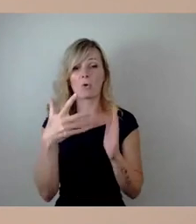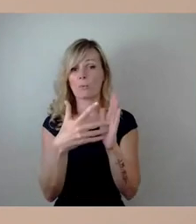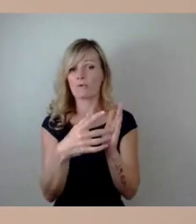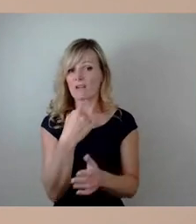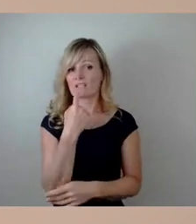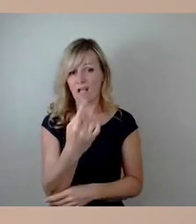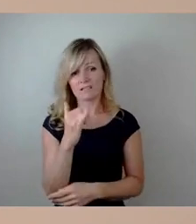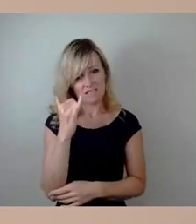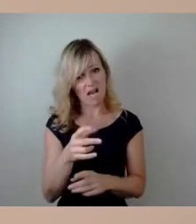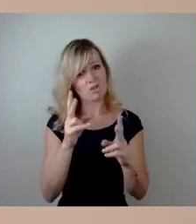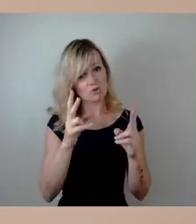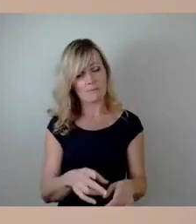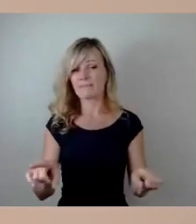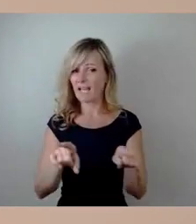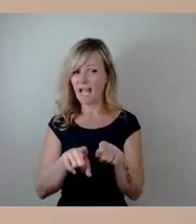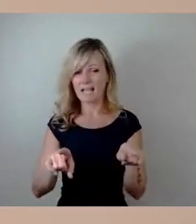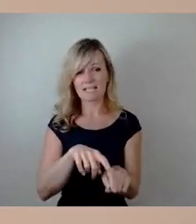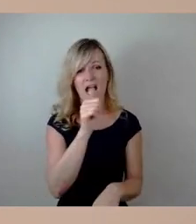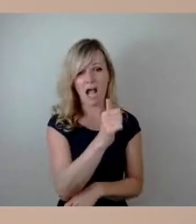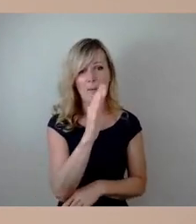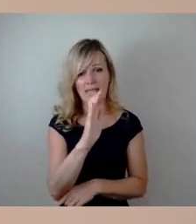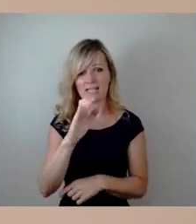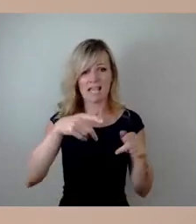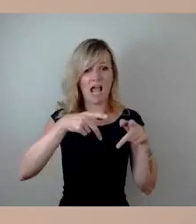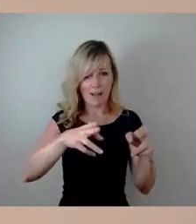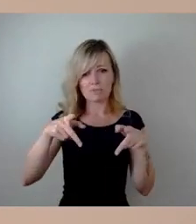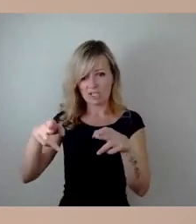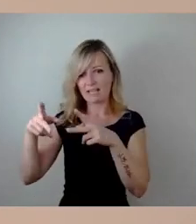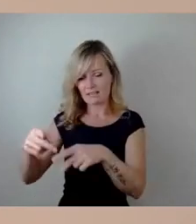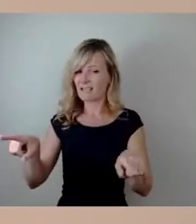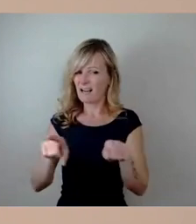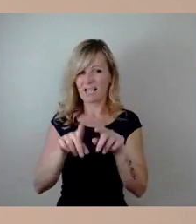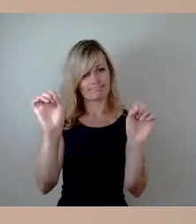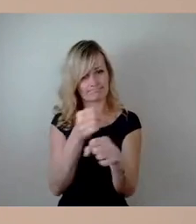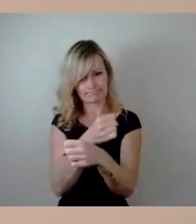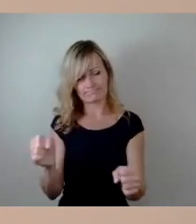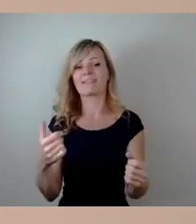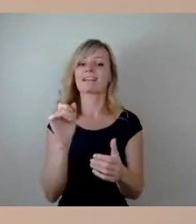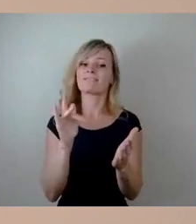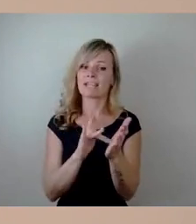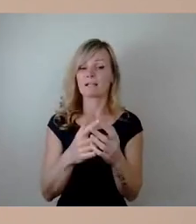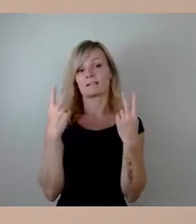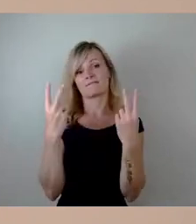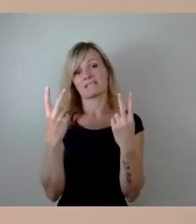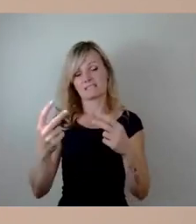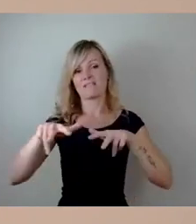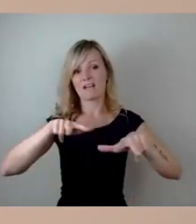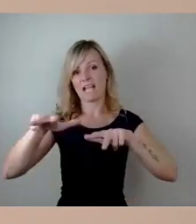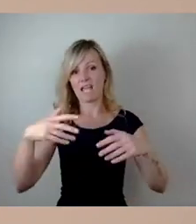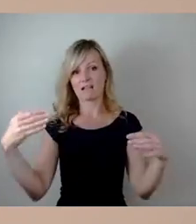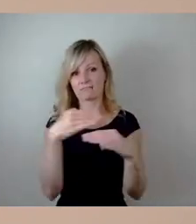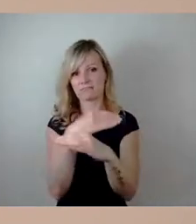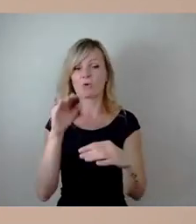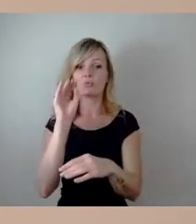sanieren konnten, weil aufgrund der Verkehrsbedeutung mit weit über 30.000